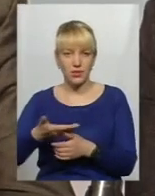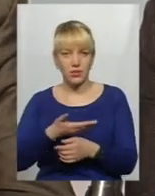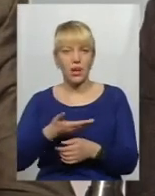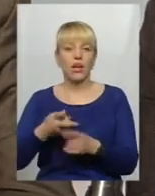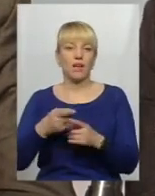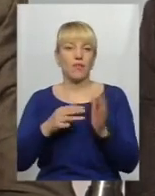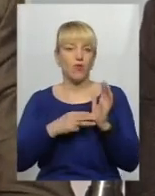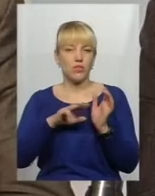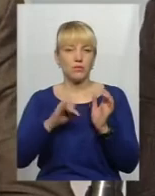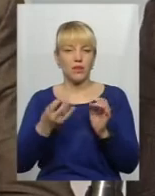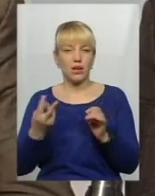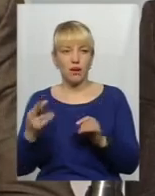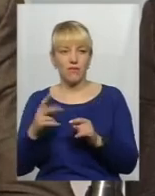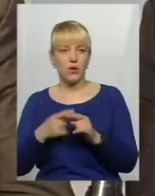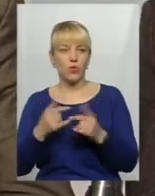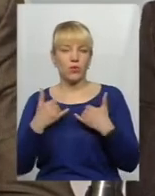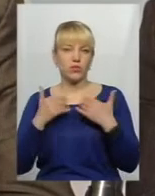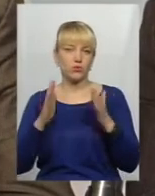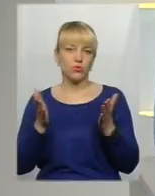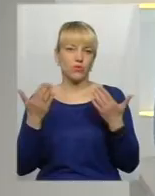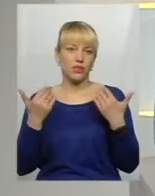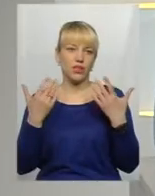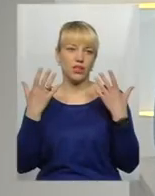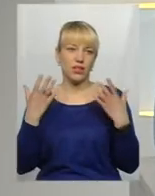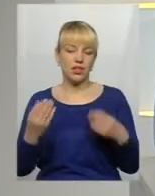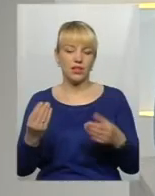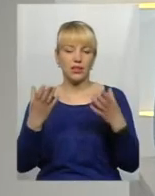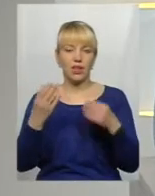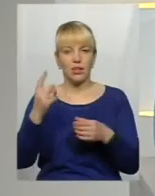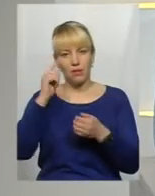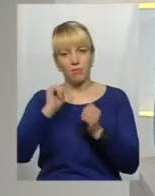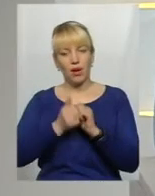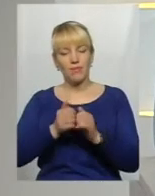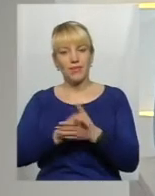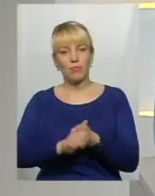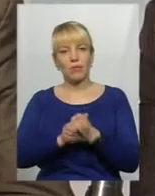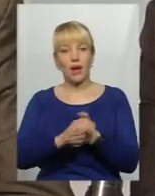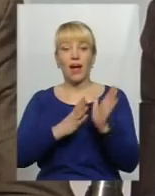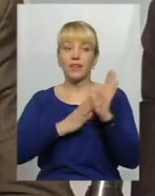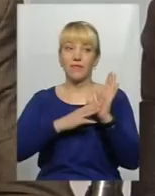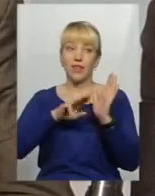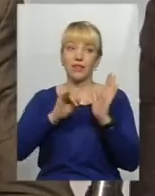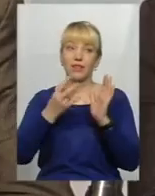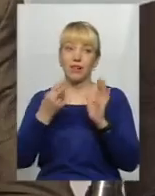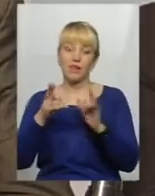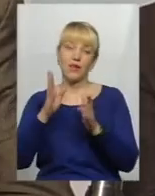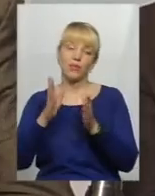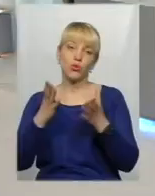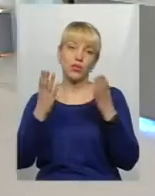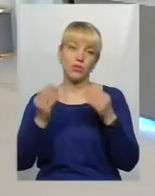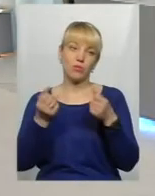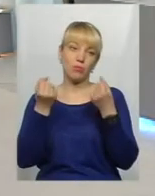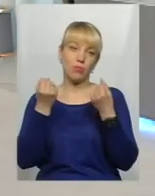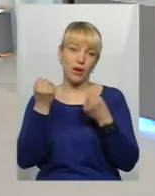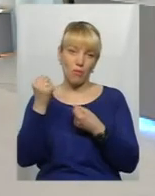травня, в нас буде вихідний день і День пам'яті і примирення. 9 травня буде Днем Перемоги для